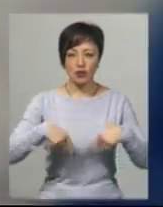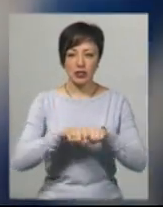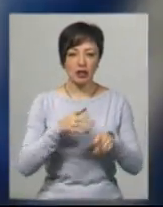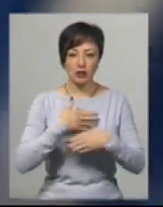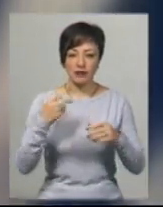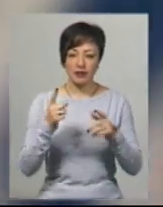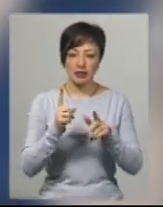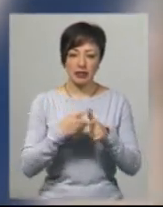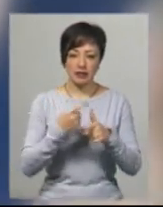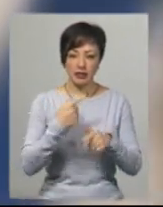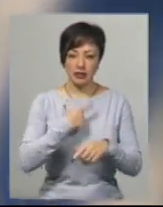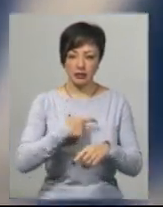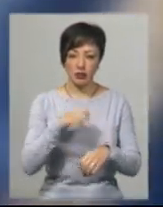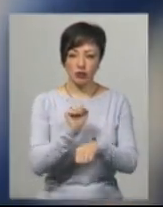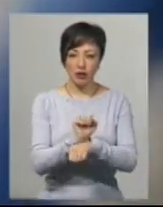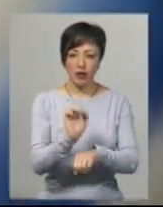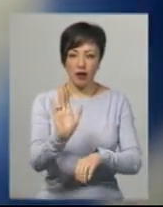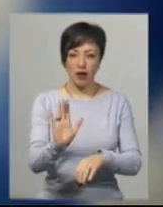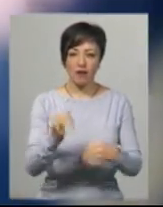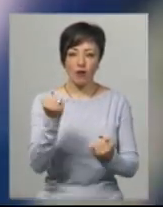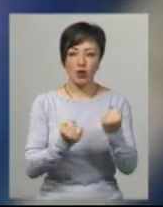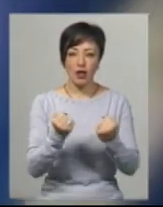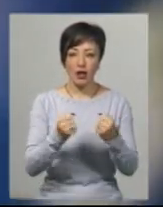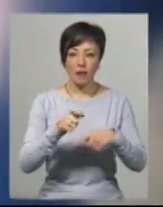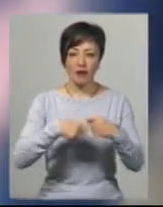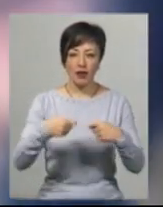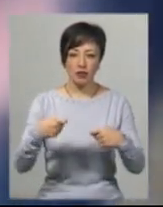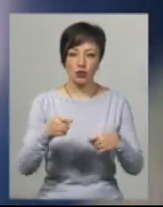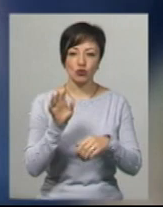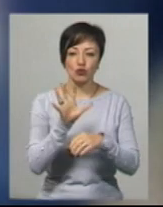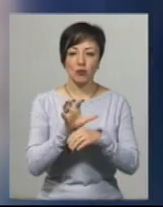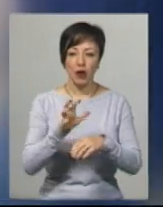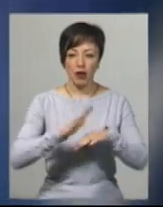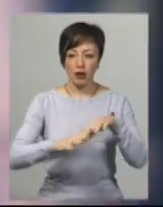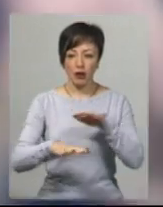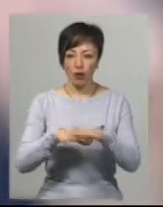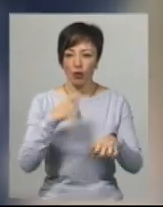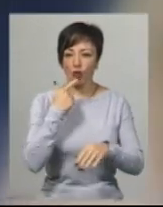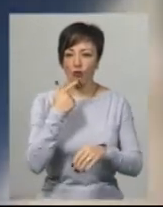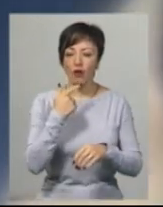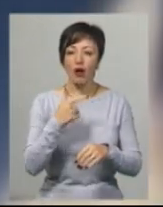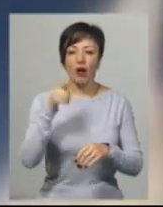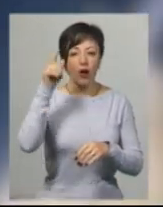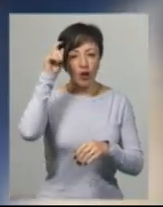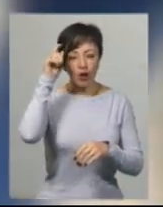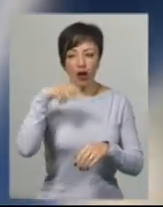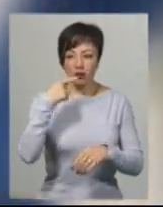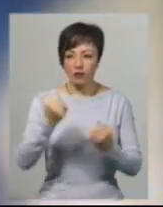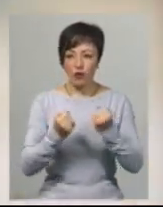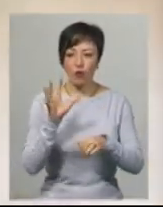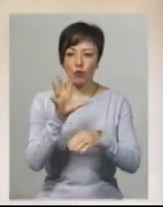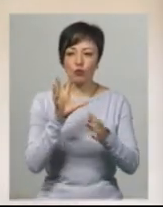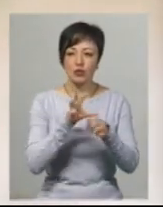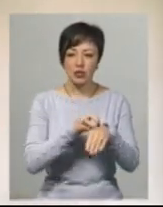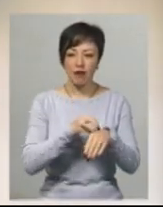називатися. Він зупиняє водія машини, до якого був прив'язаний собака. З лап тварини тече кров. Водій каже, собака покусав його літню